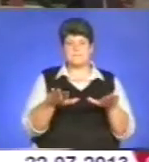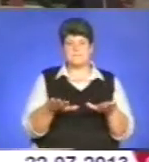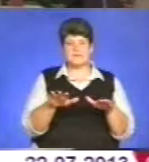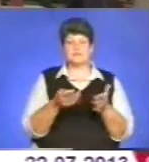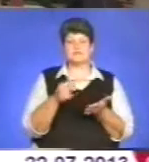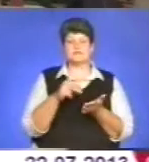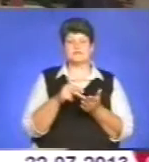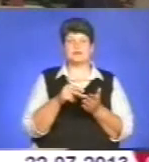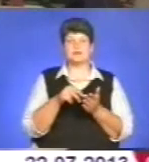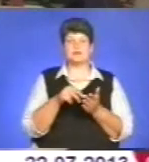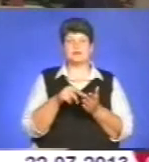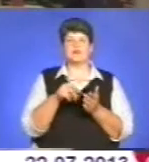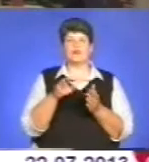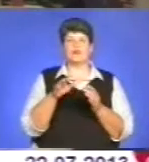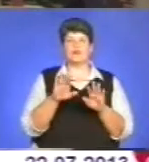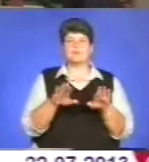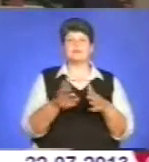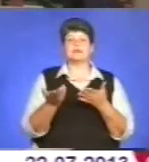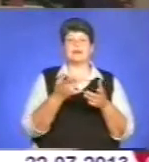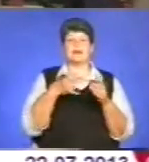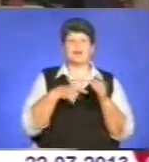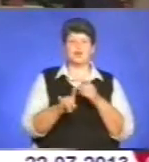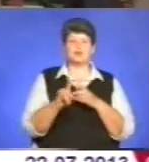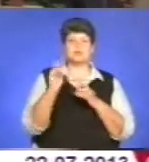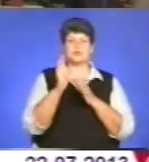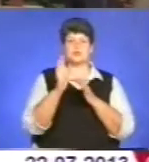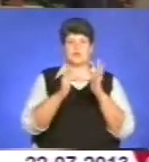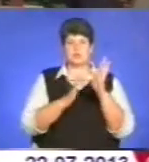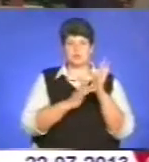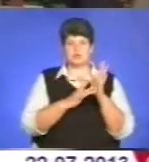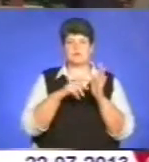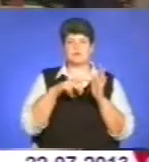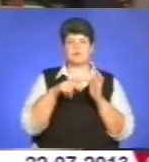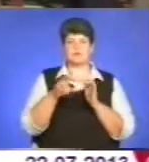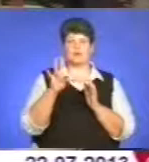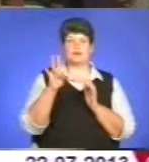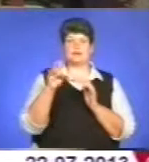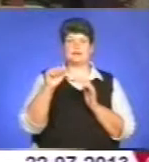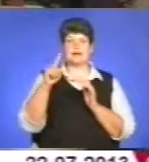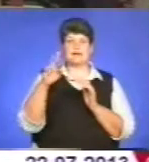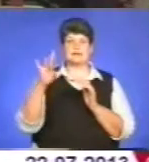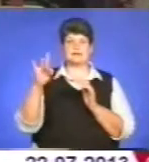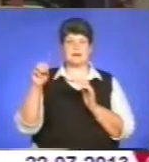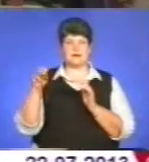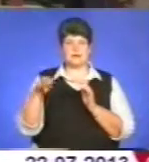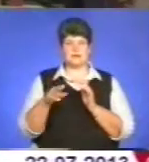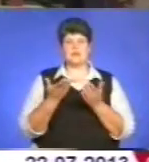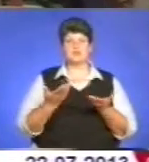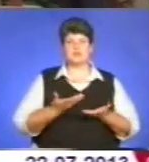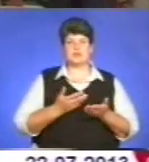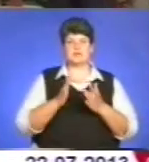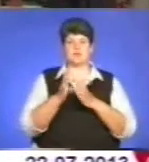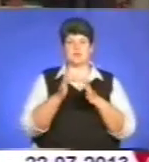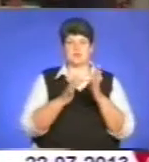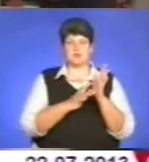стаєнку, в Ефлеєм, де народжується Ісус Христос. Ми заходимо до Назарету, де проживав все життя Ісус Христос.